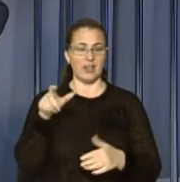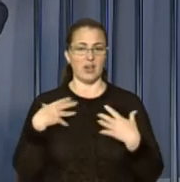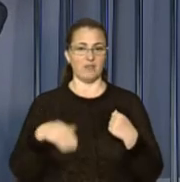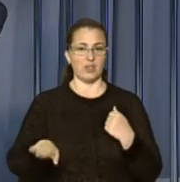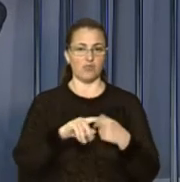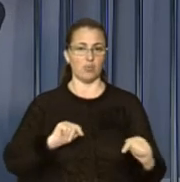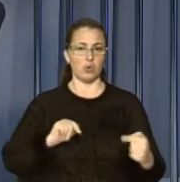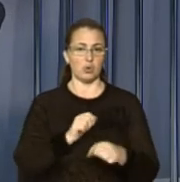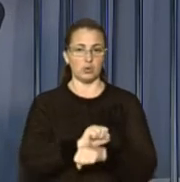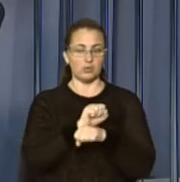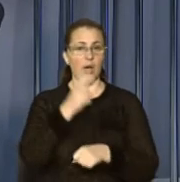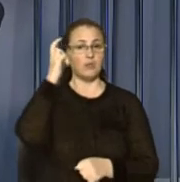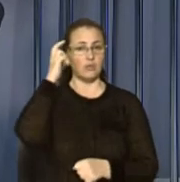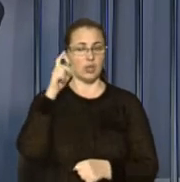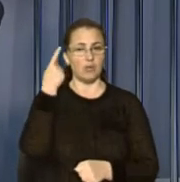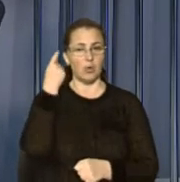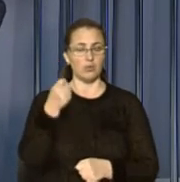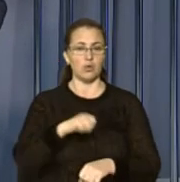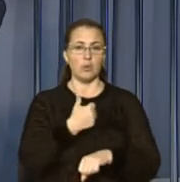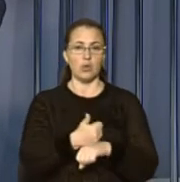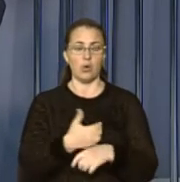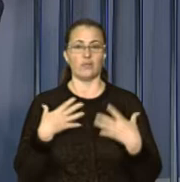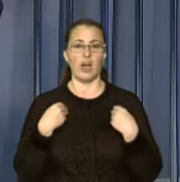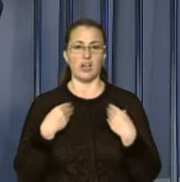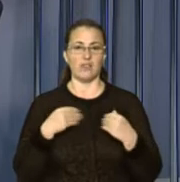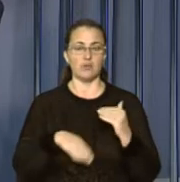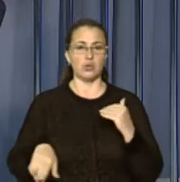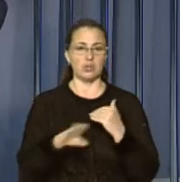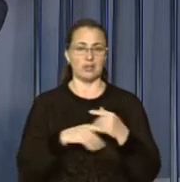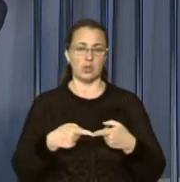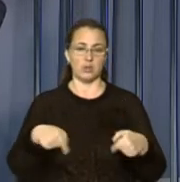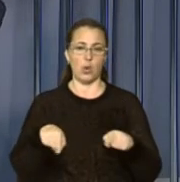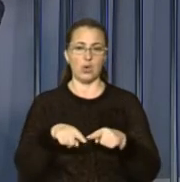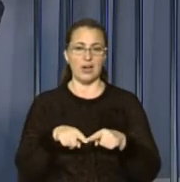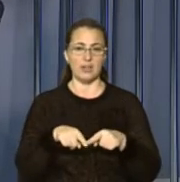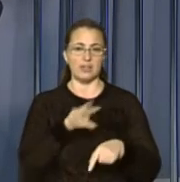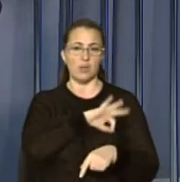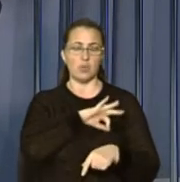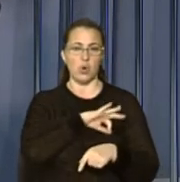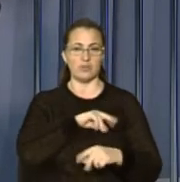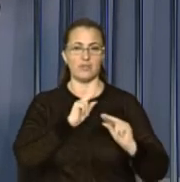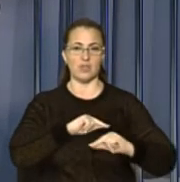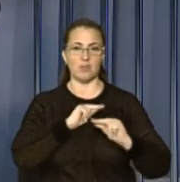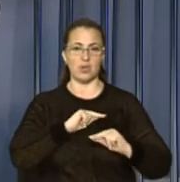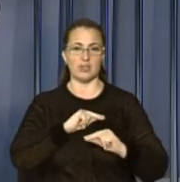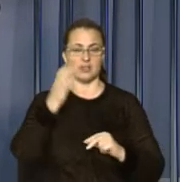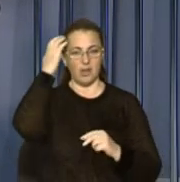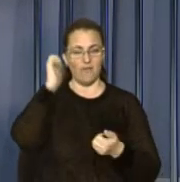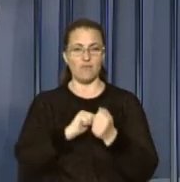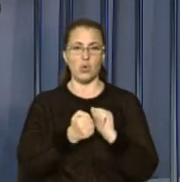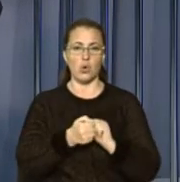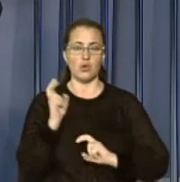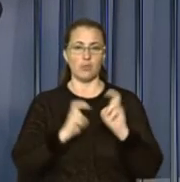протестуватимуть у Києві. Про це повідомив голова Львівської територіальної організації профспілки працівників вугільної